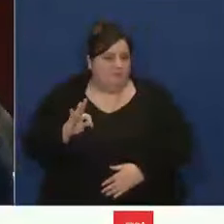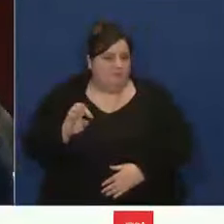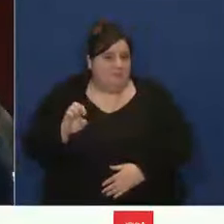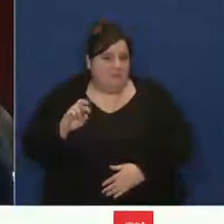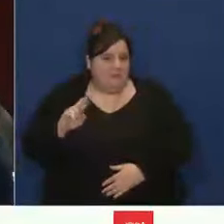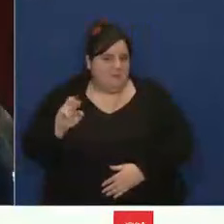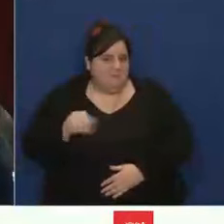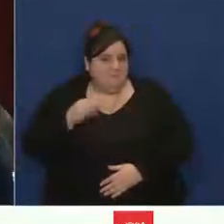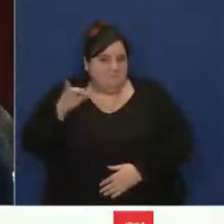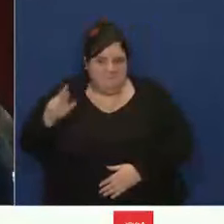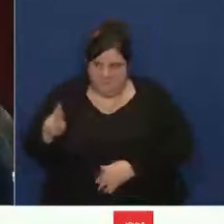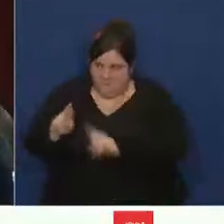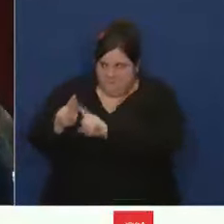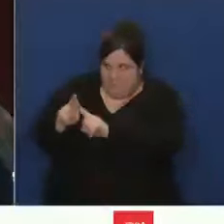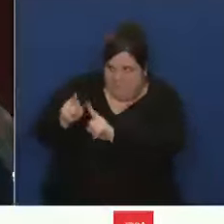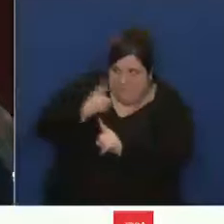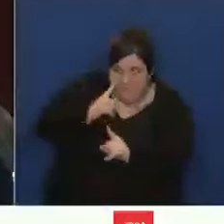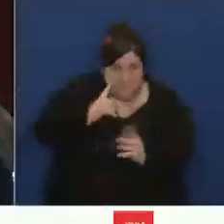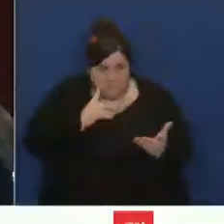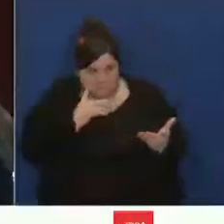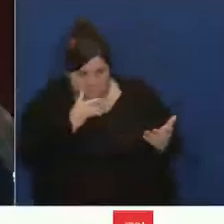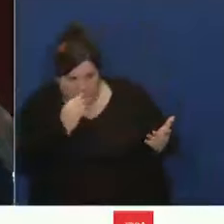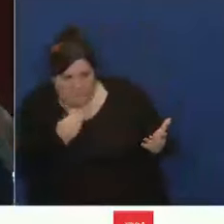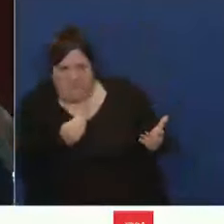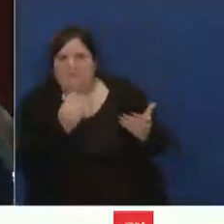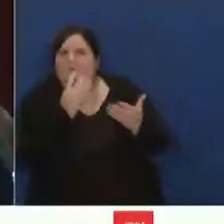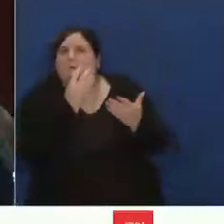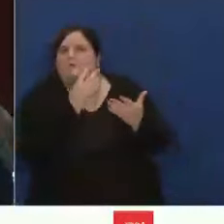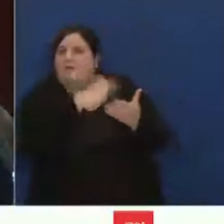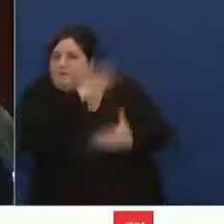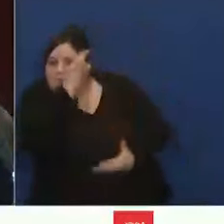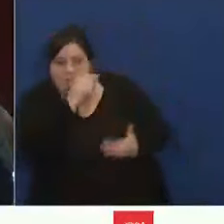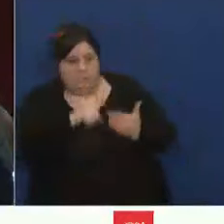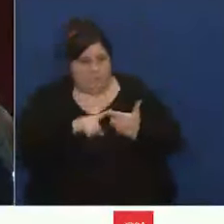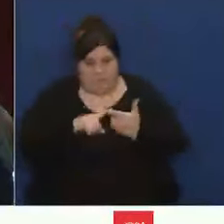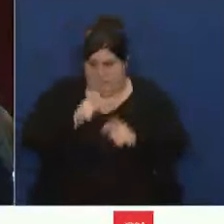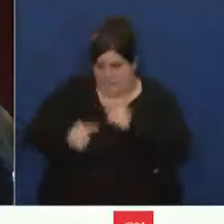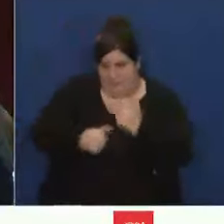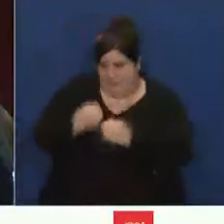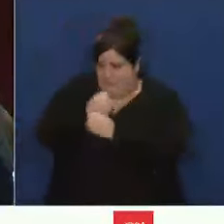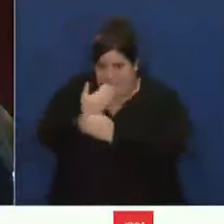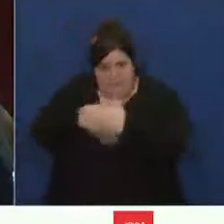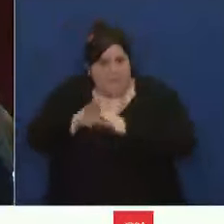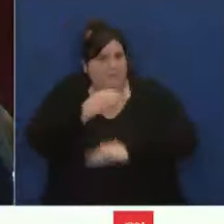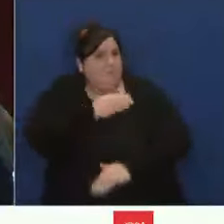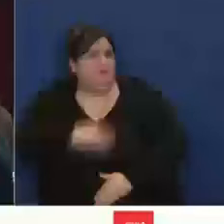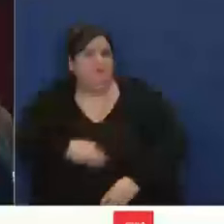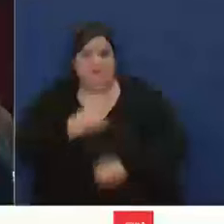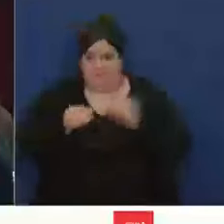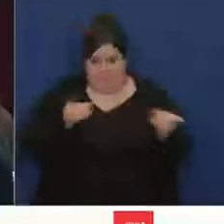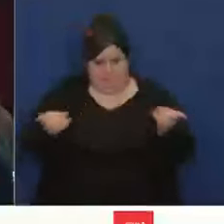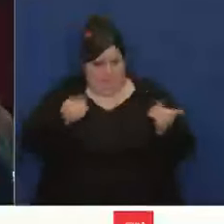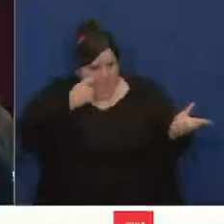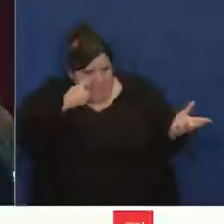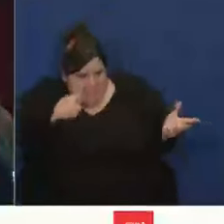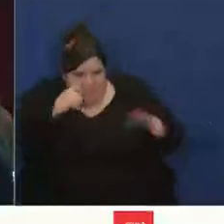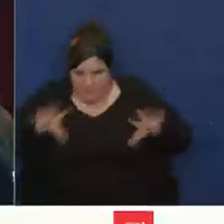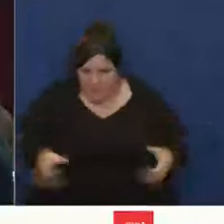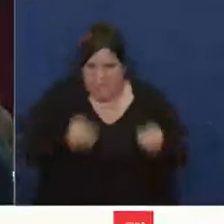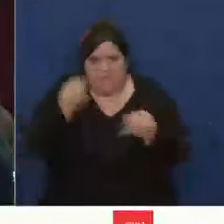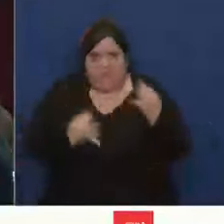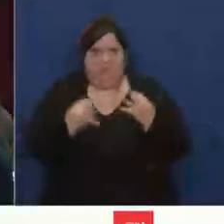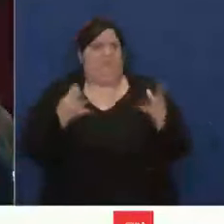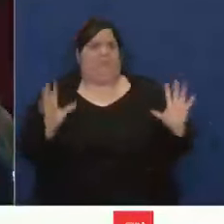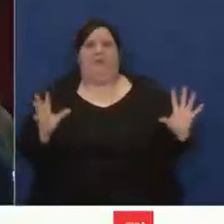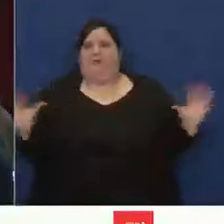aux agents et aux élus, externe aux collectivités territoriales, ayant des compétences juridiques, cette affirmation,